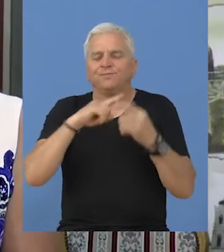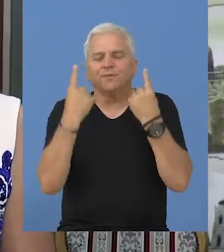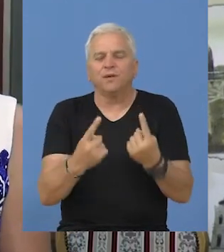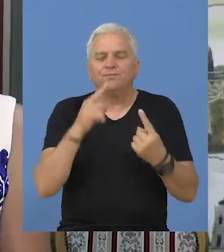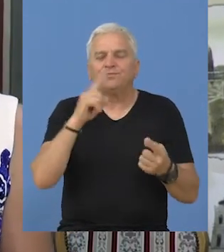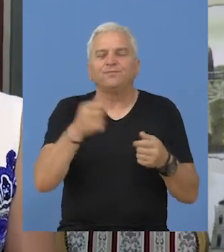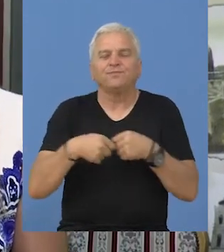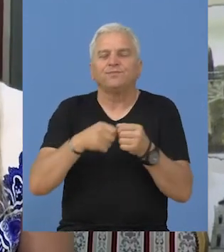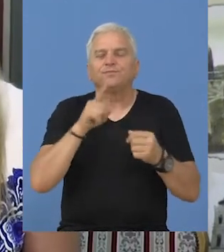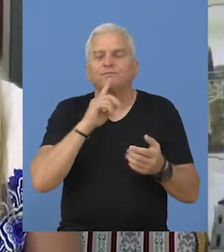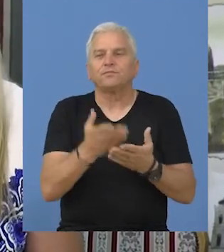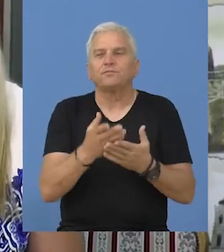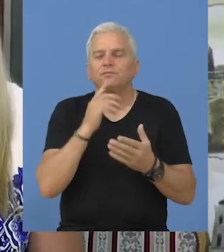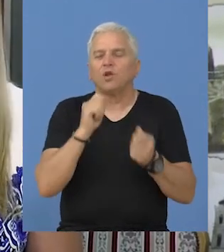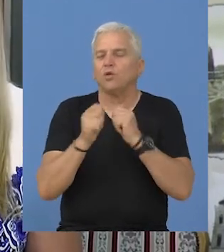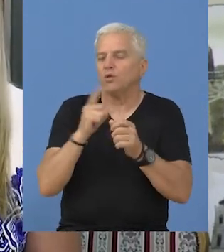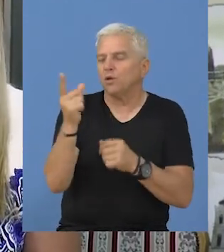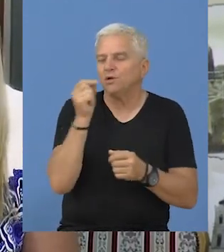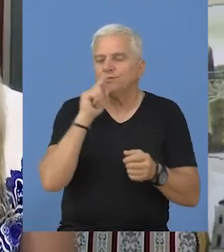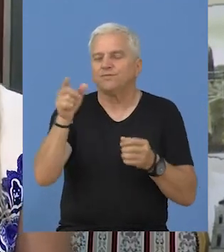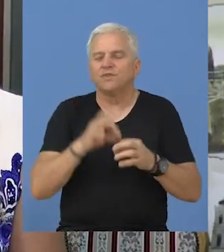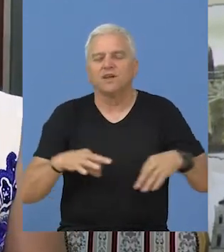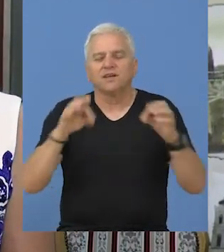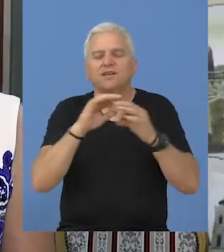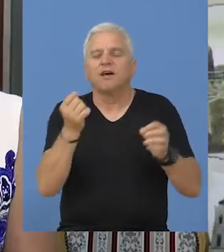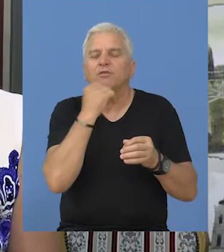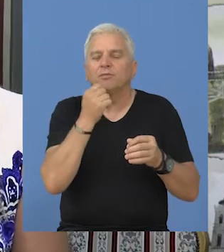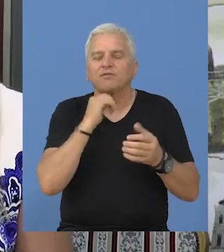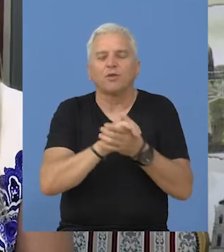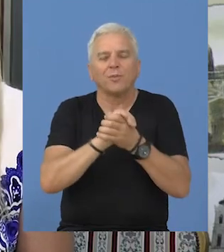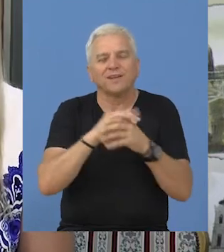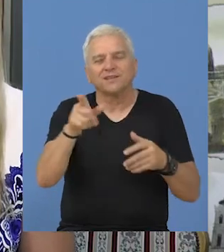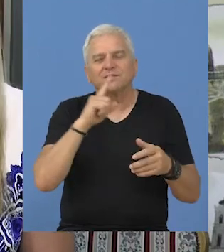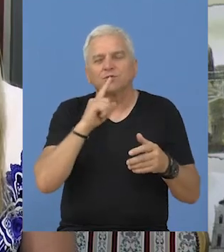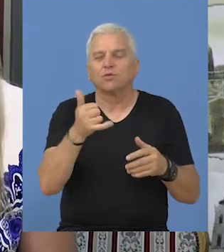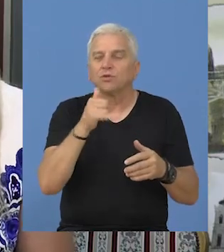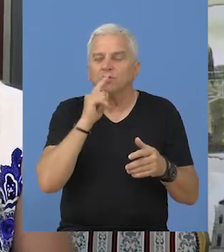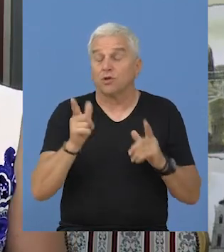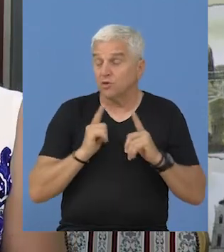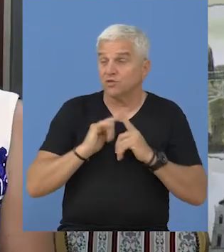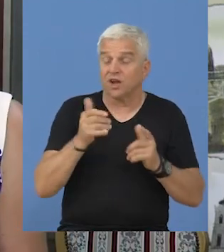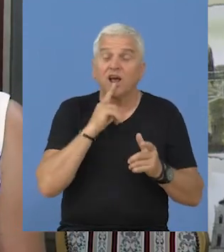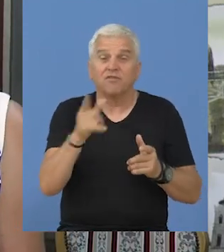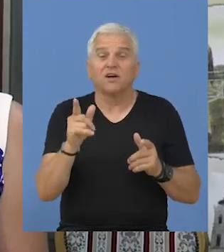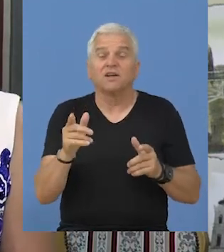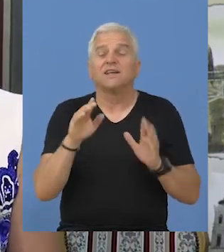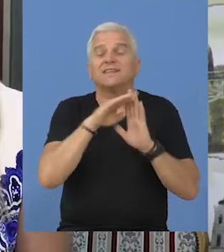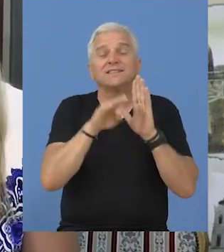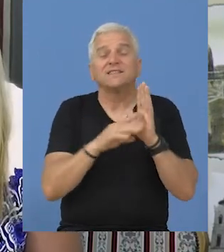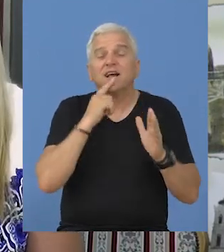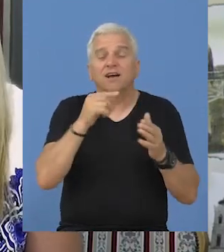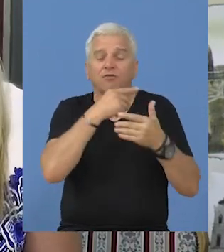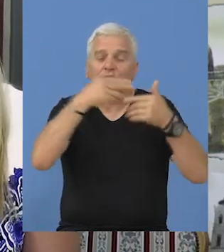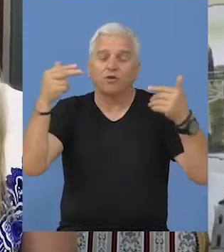ne postoji uključenost organizacija u dialog kod projekata javno-privatnog partnerstva, što je na neki način i očekivano. Prosto